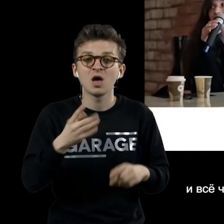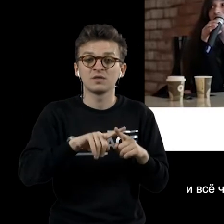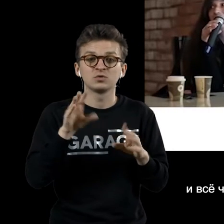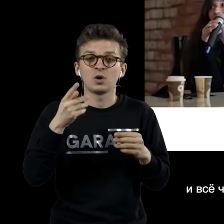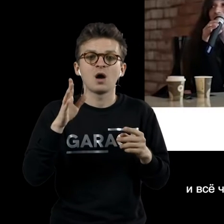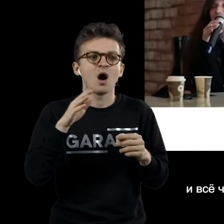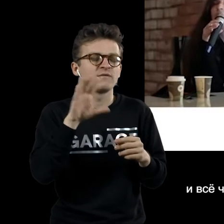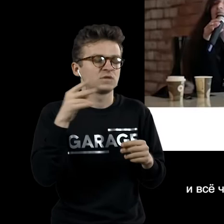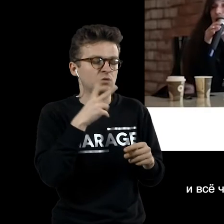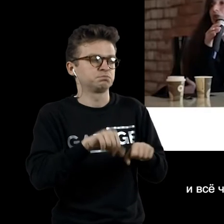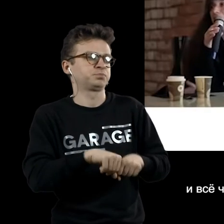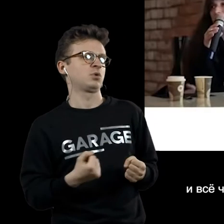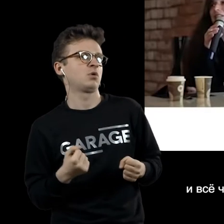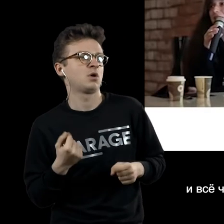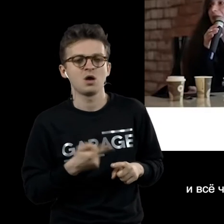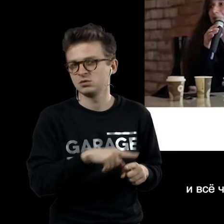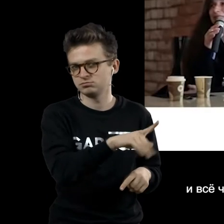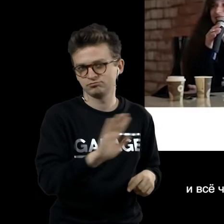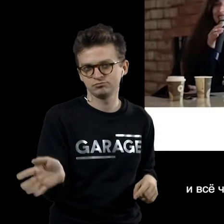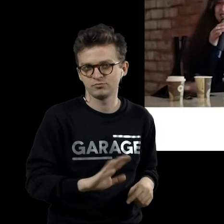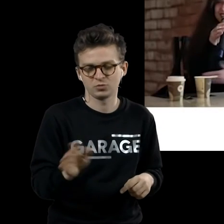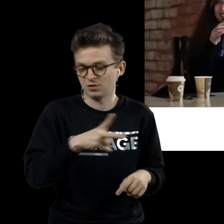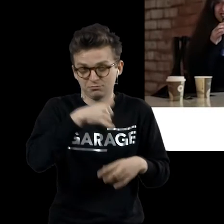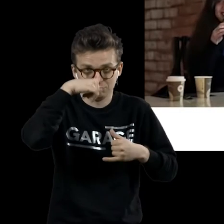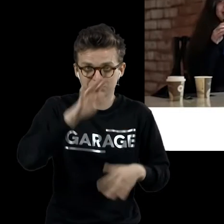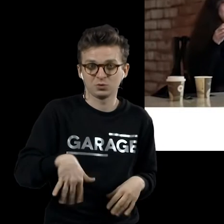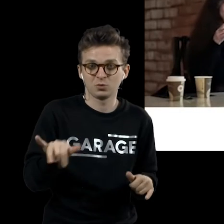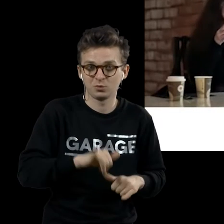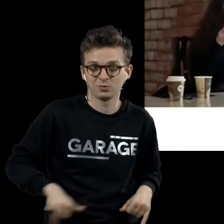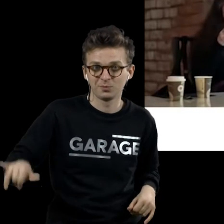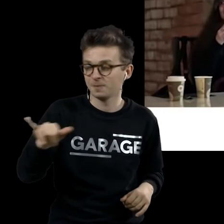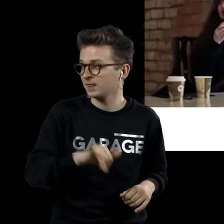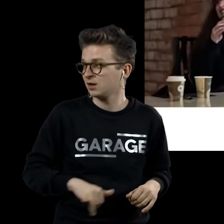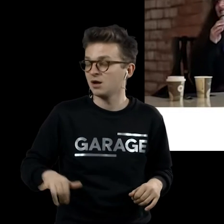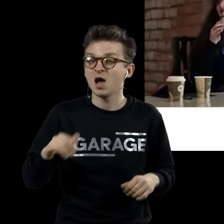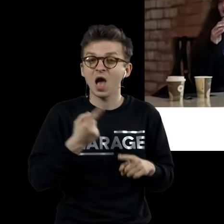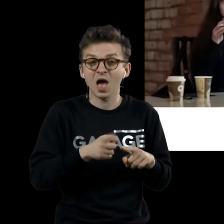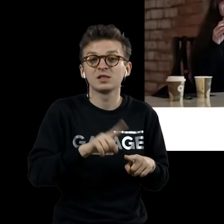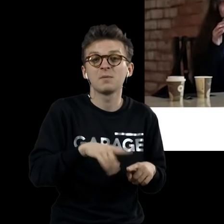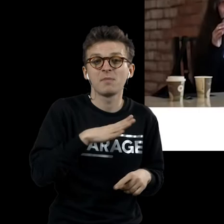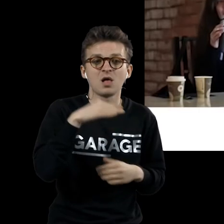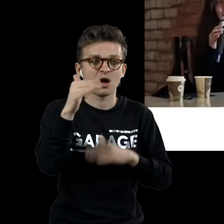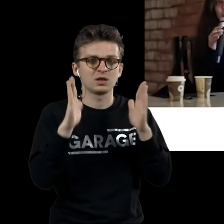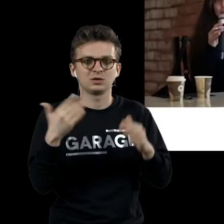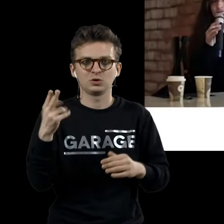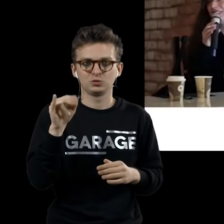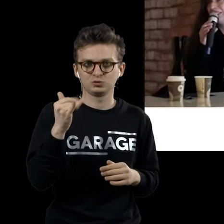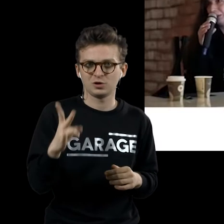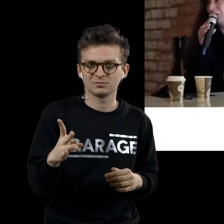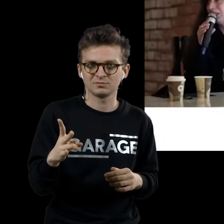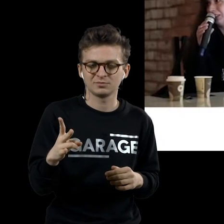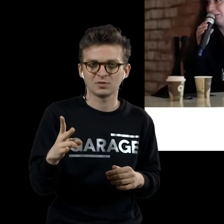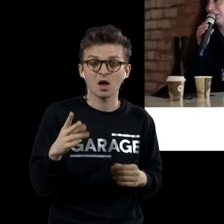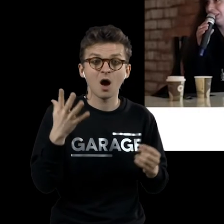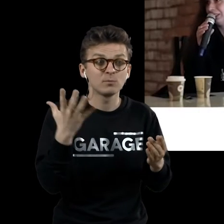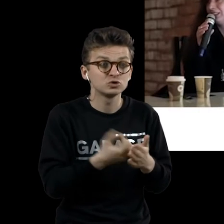сломались, но это уже ни в какие ворота. Вот это была, это самая картина Марселя Дюшанга. Поскольку картина,